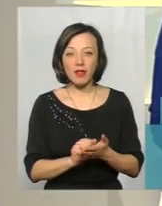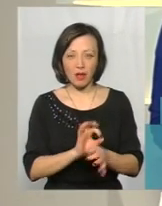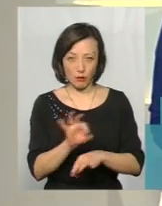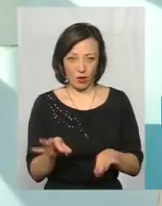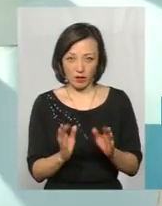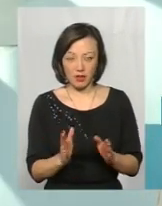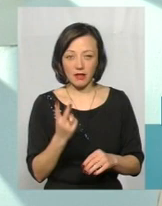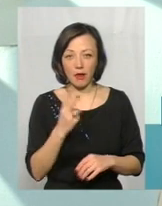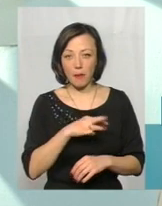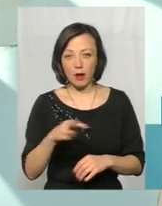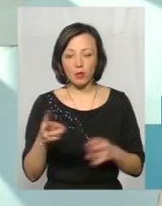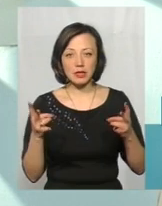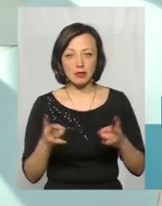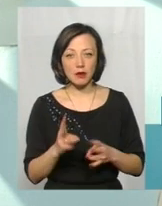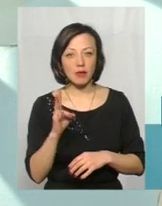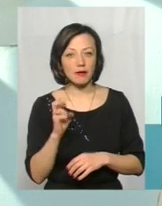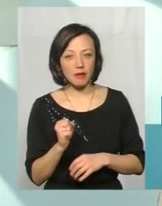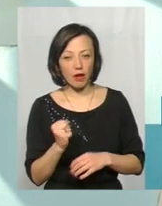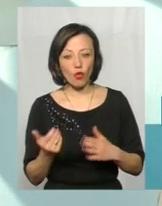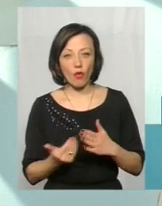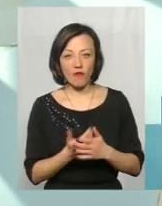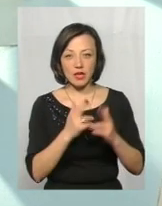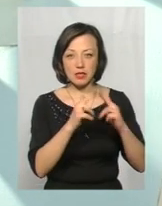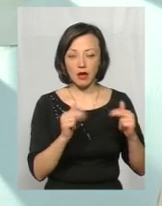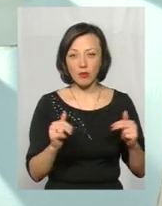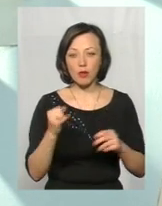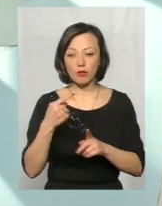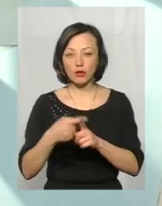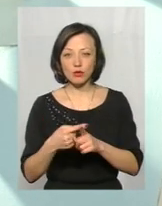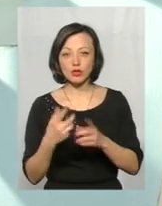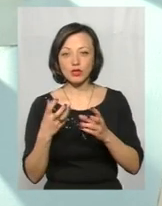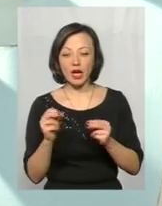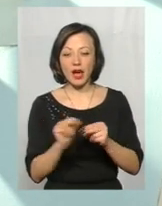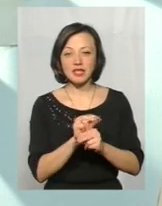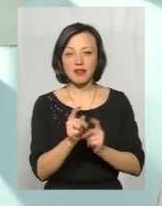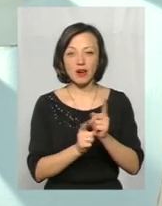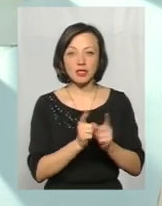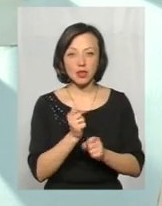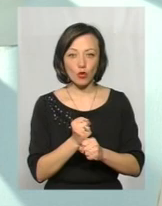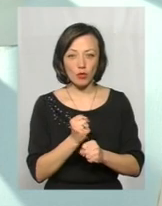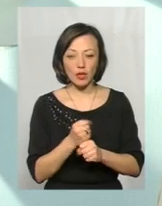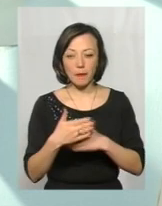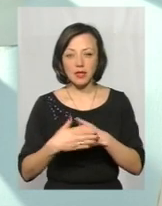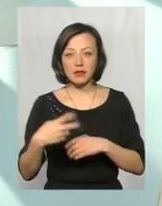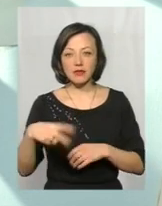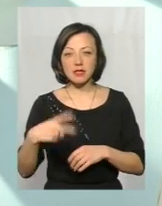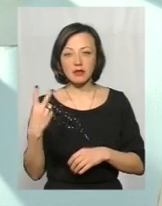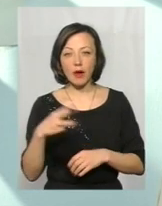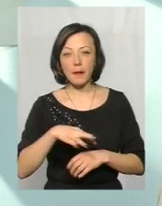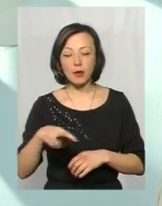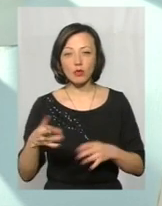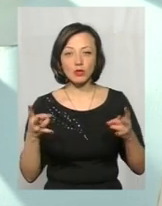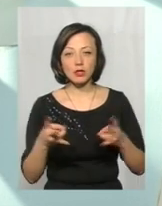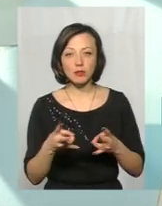документація. 2 мільйони треба на новий замок і плюс ідуть ще реставраційні роботи. Близько 22 мільйонів